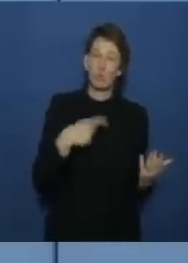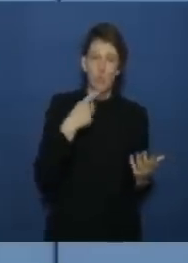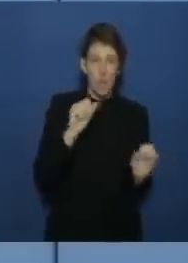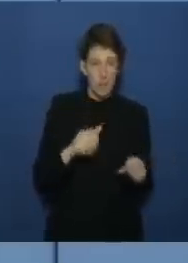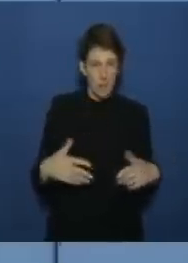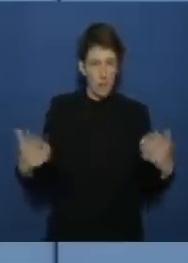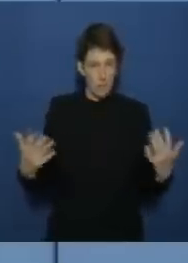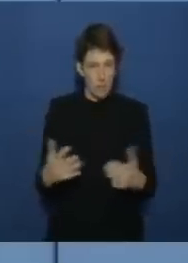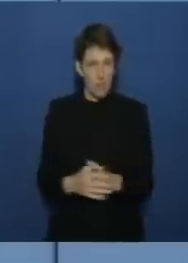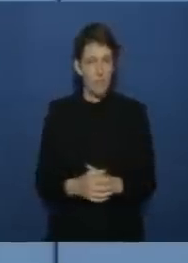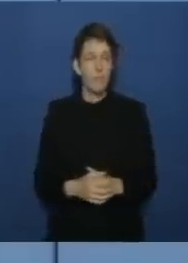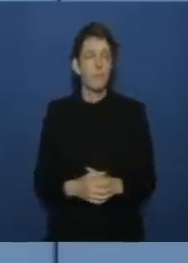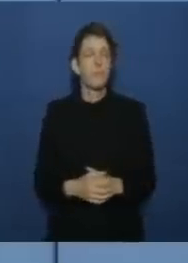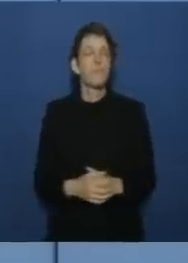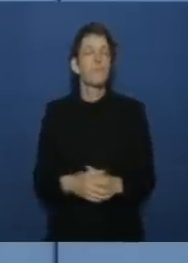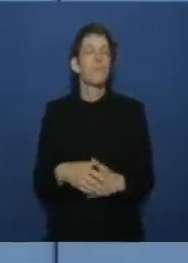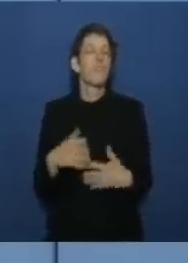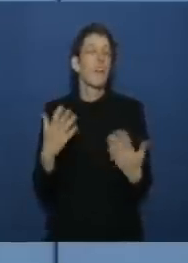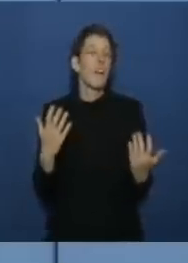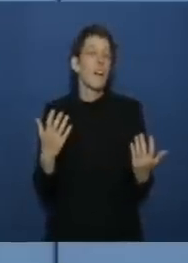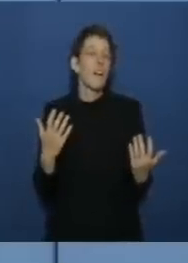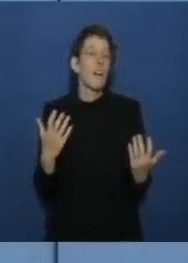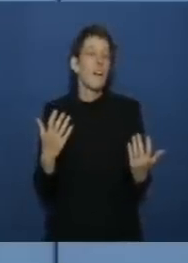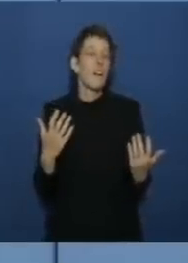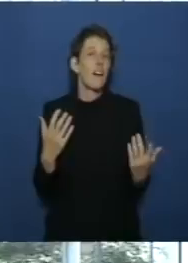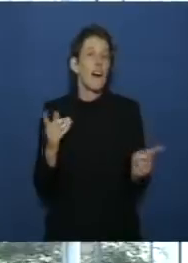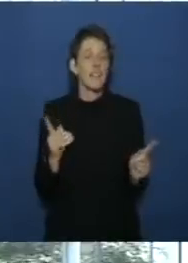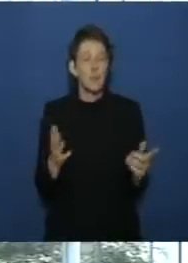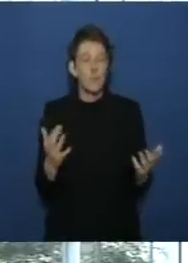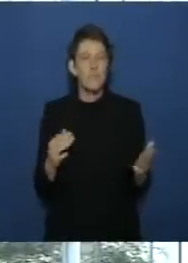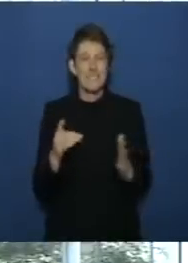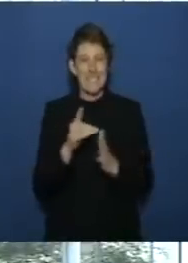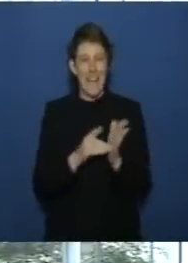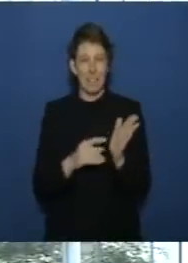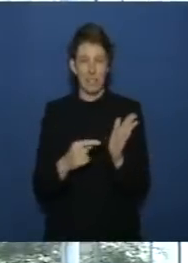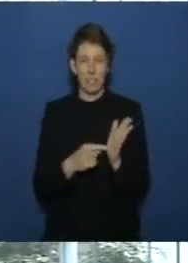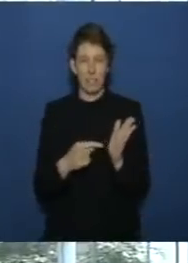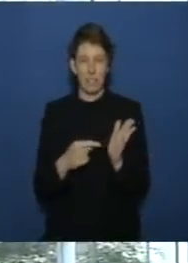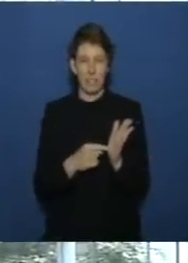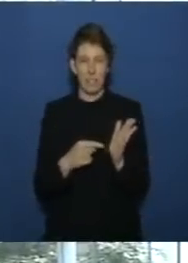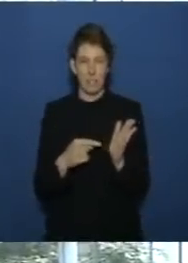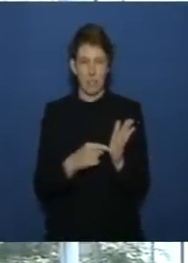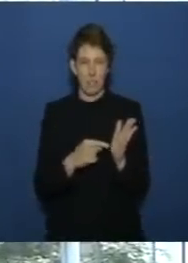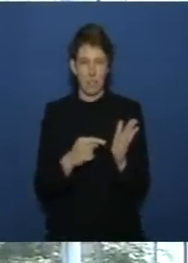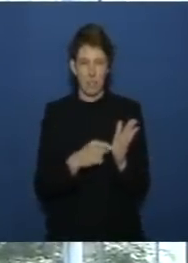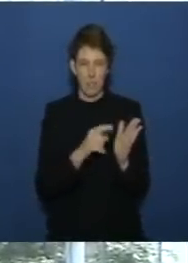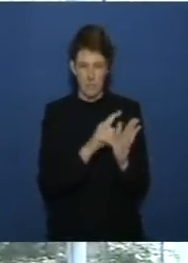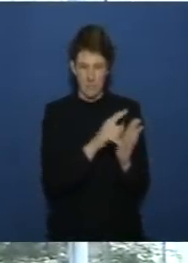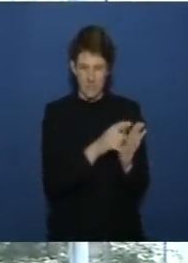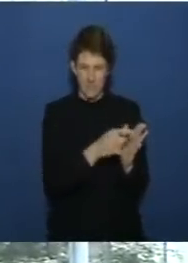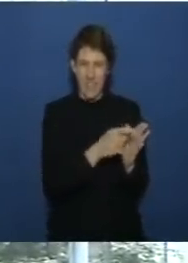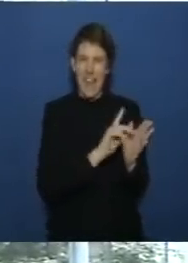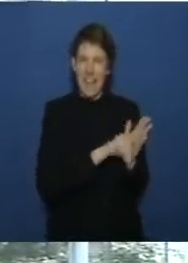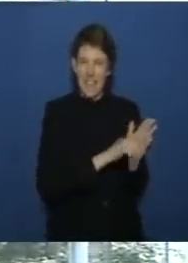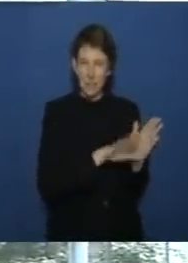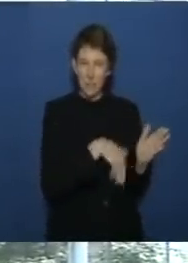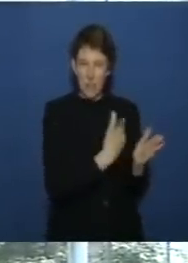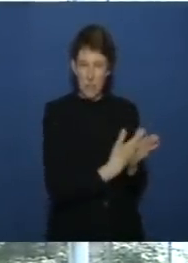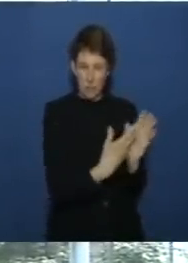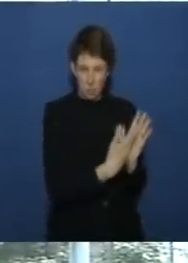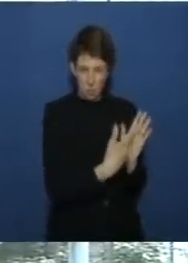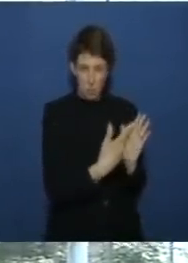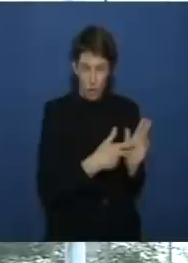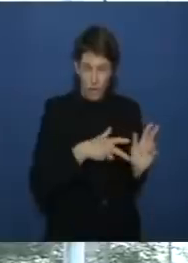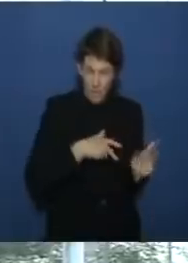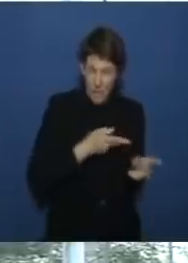die die daten die für die kontrolle der kontakt korrekten leistungserbringungen nötig